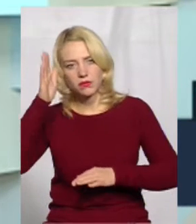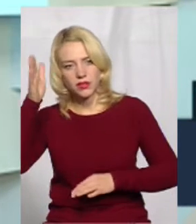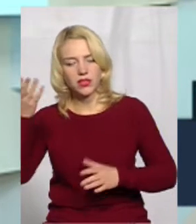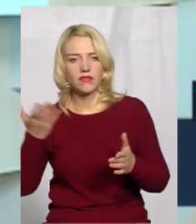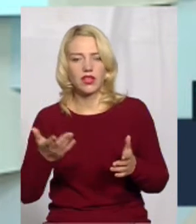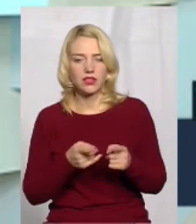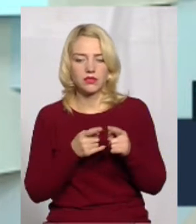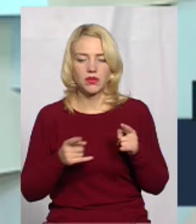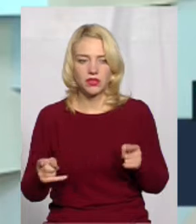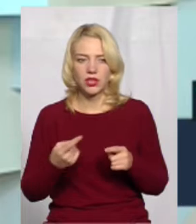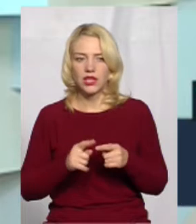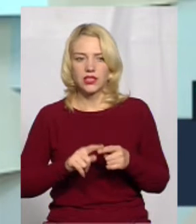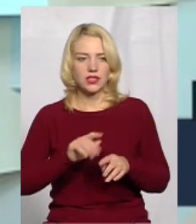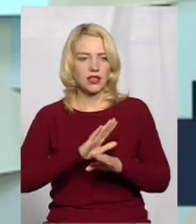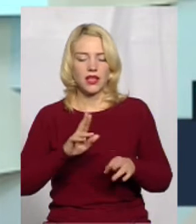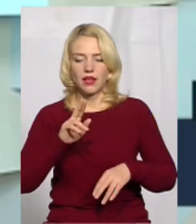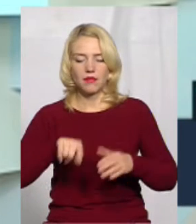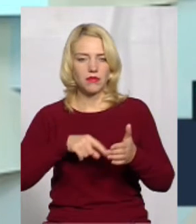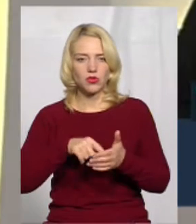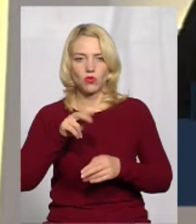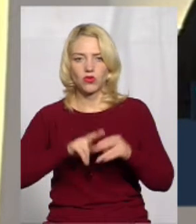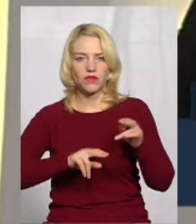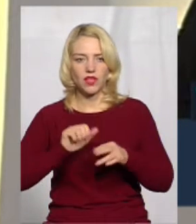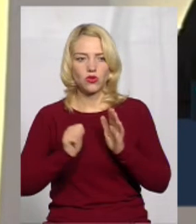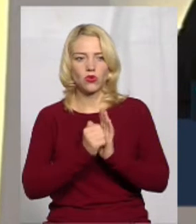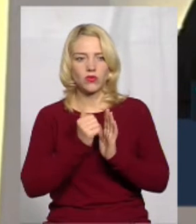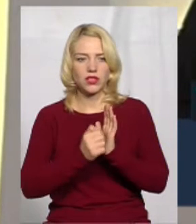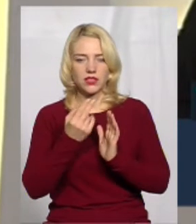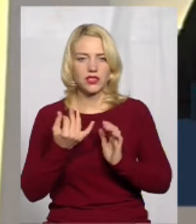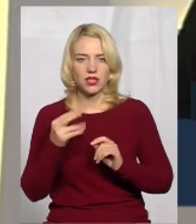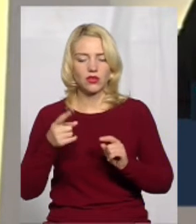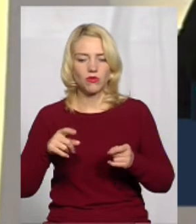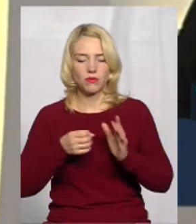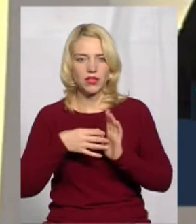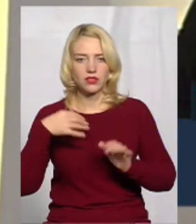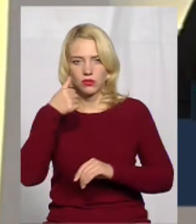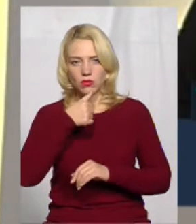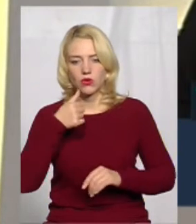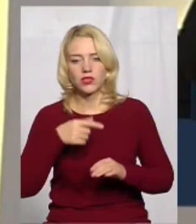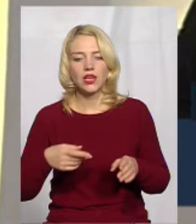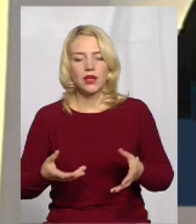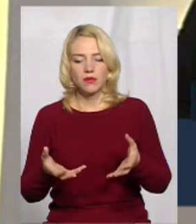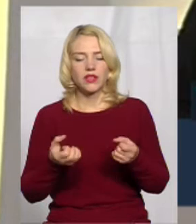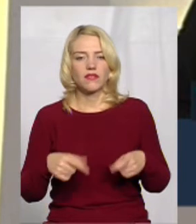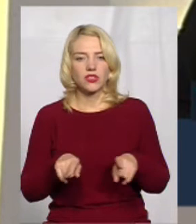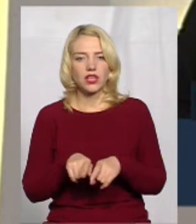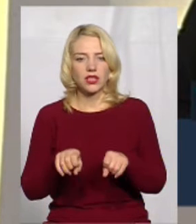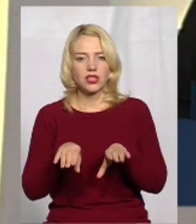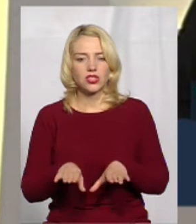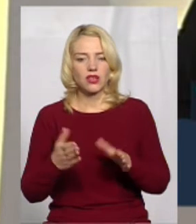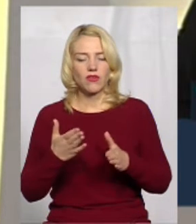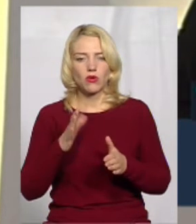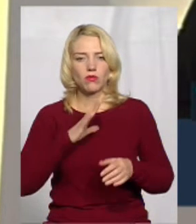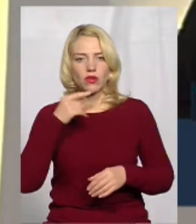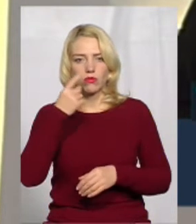період, це не містобудівна документація. І тому в 15-му році, навіть прийнявши таке рішення, в якому вже